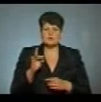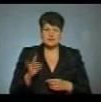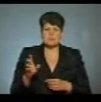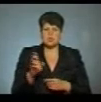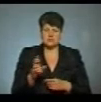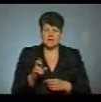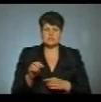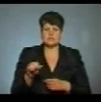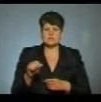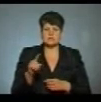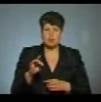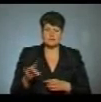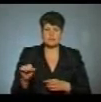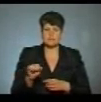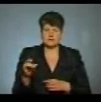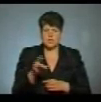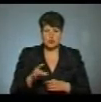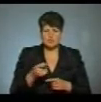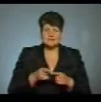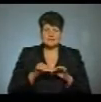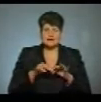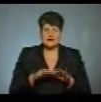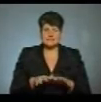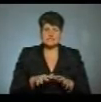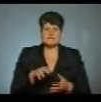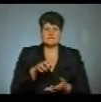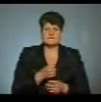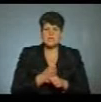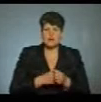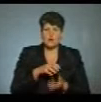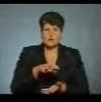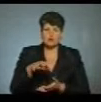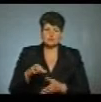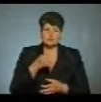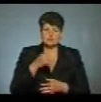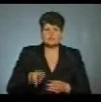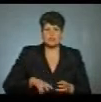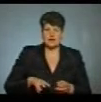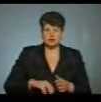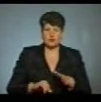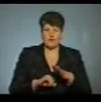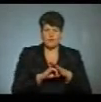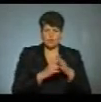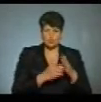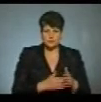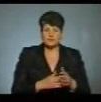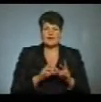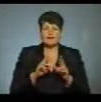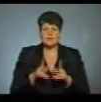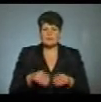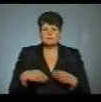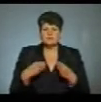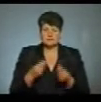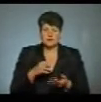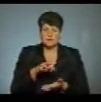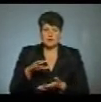Зборівському та Теребовлянському районах. Це акція «Великодній кошик», розповів директор фонду отець Андрій Марчук. Як вручали